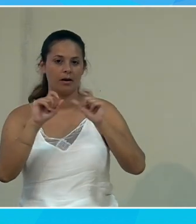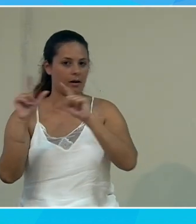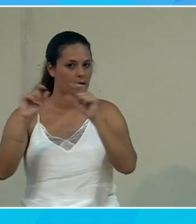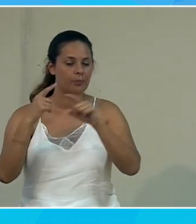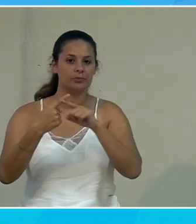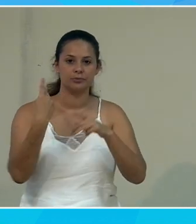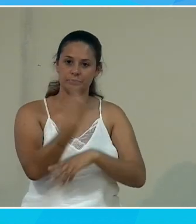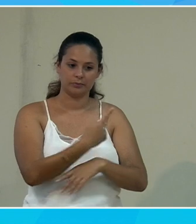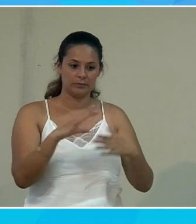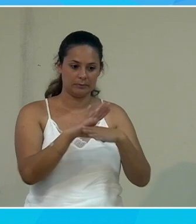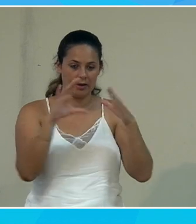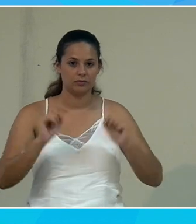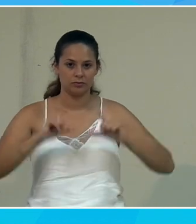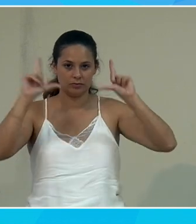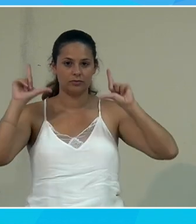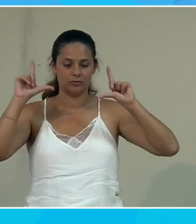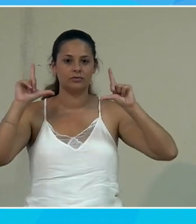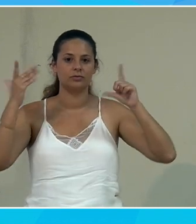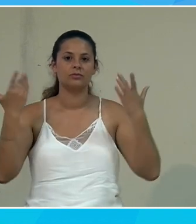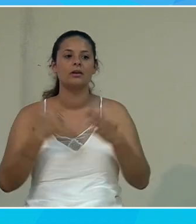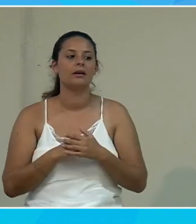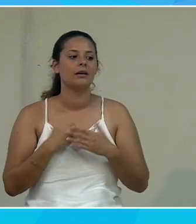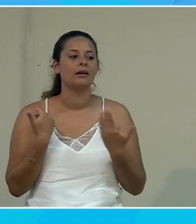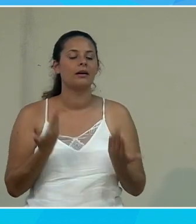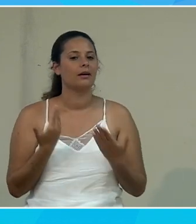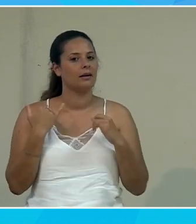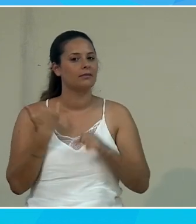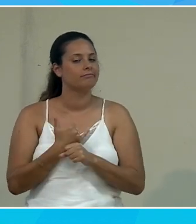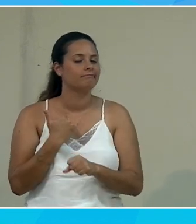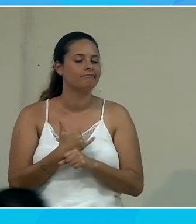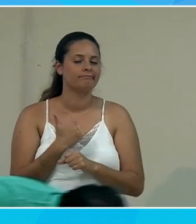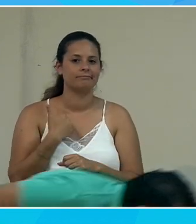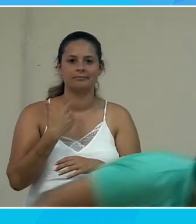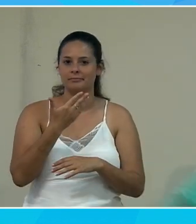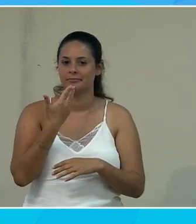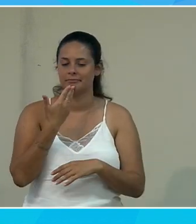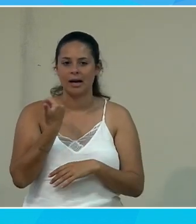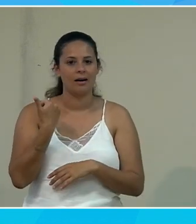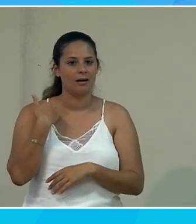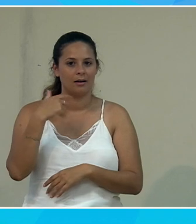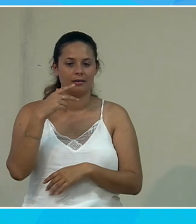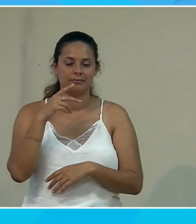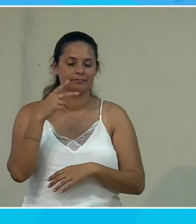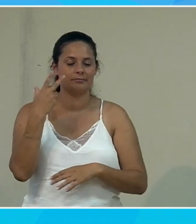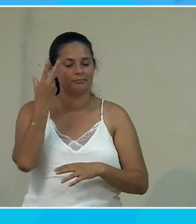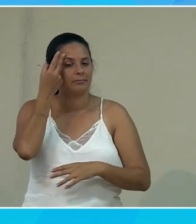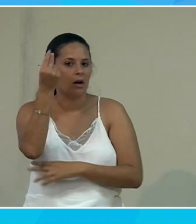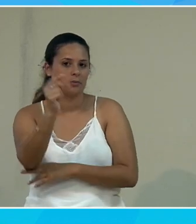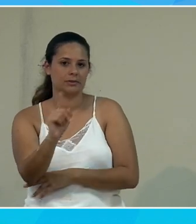êtes en ah oui oui ok d'accord voilà c'est mieux de passer en pas de soucis j'avais pas compris effectivement la demande